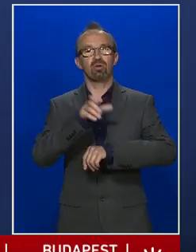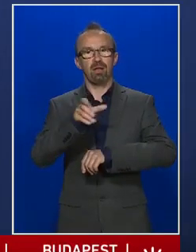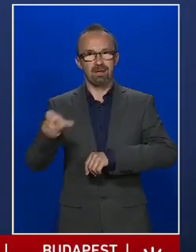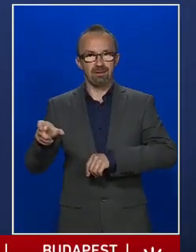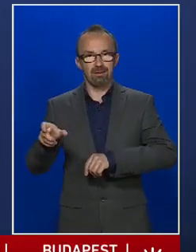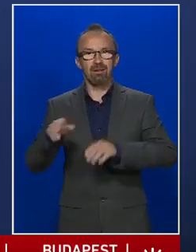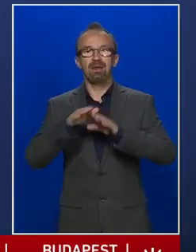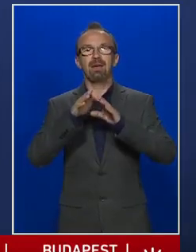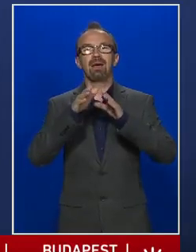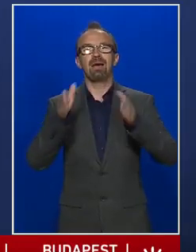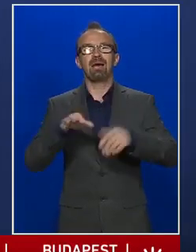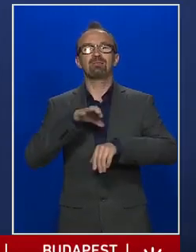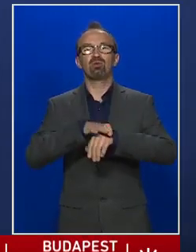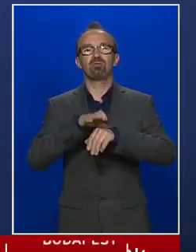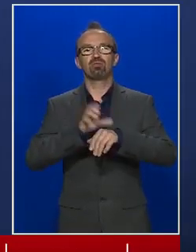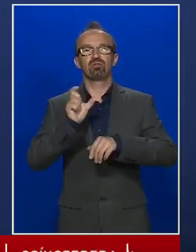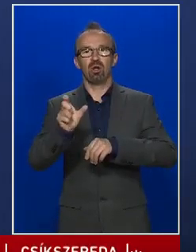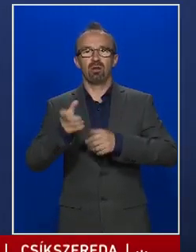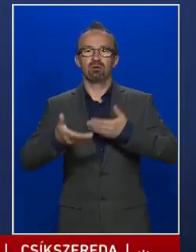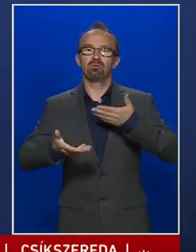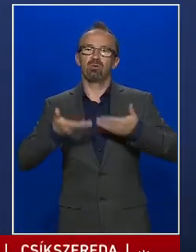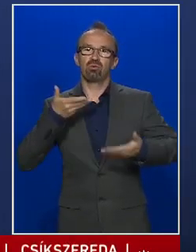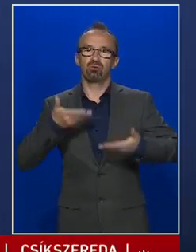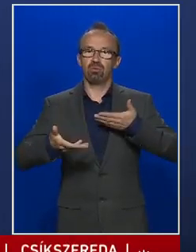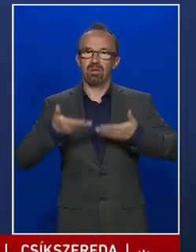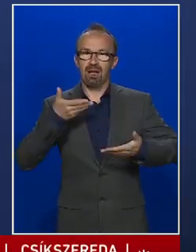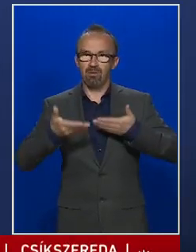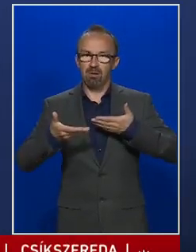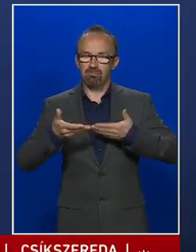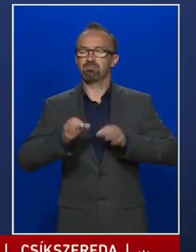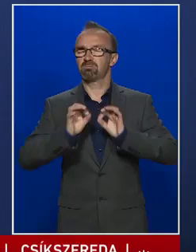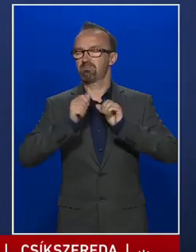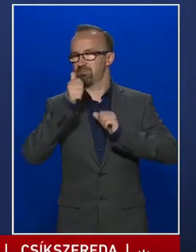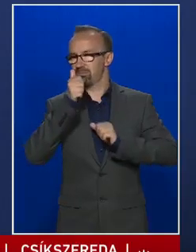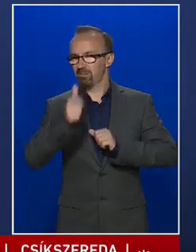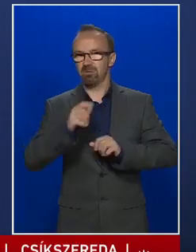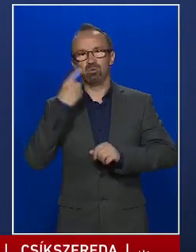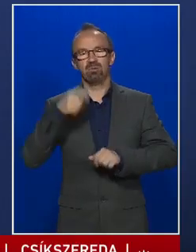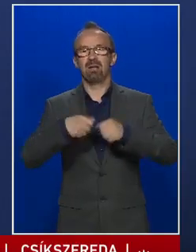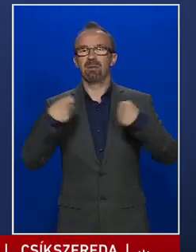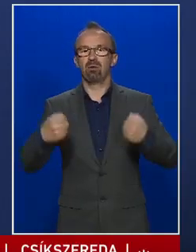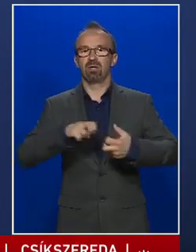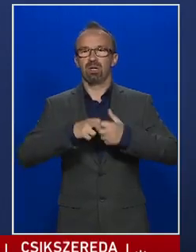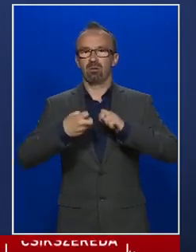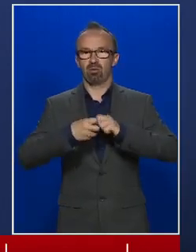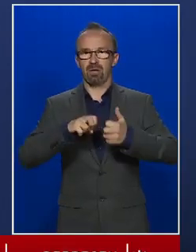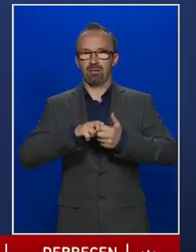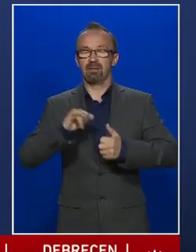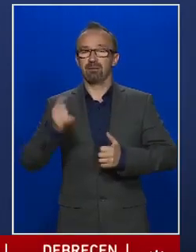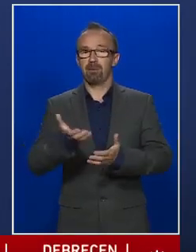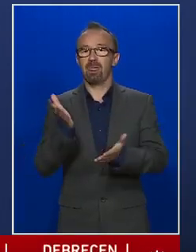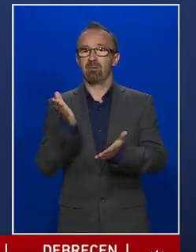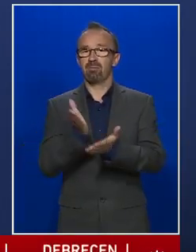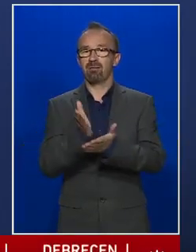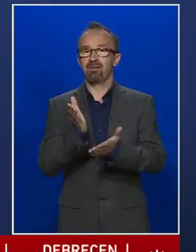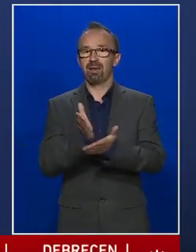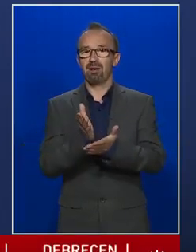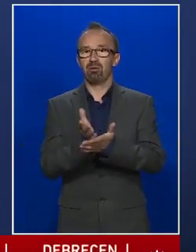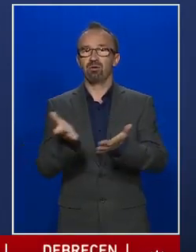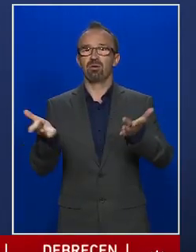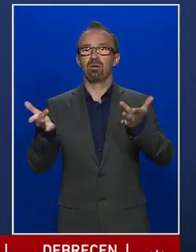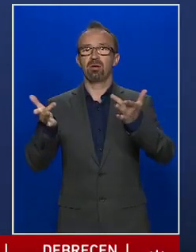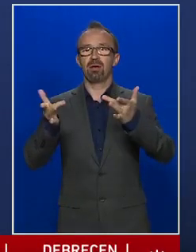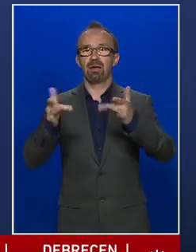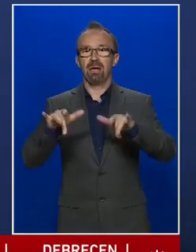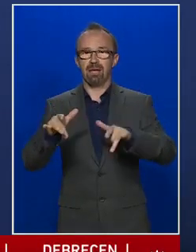a házi orvossal konzultálva kiválóan meg tudták oldani ezt a problémát, és megfelelő helyre